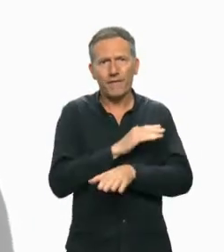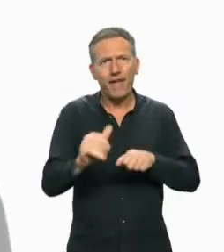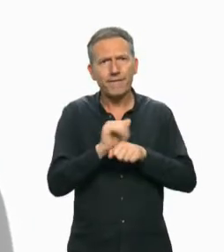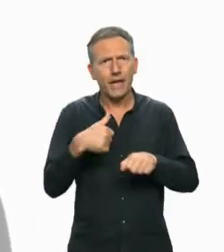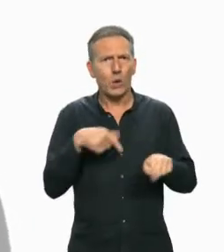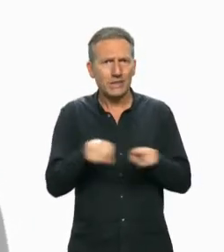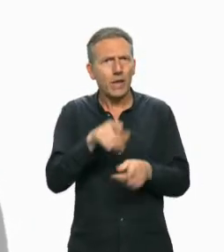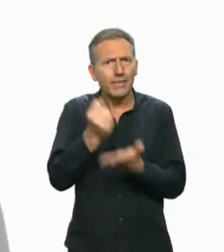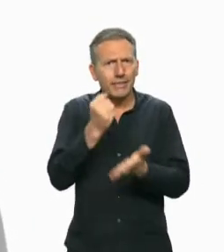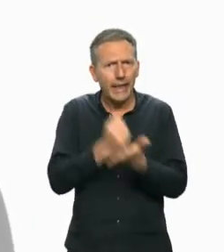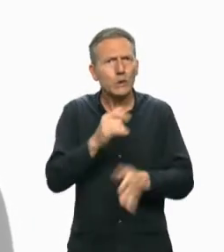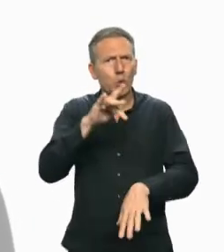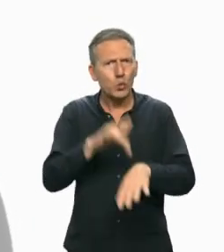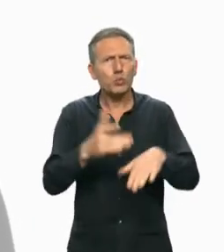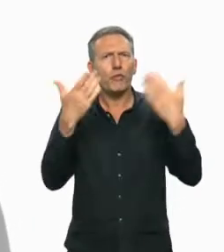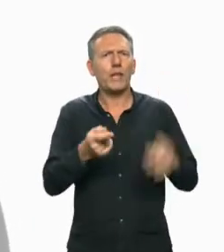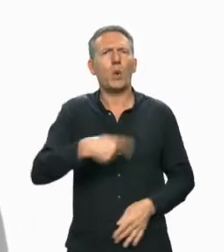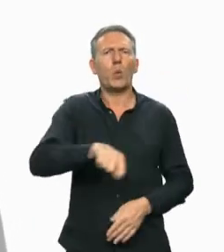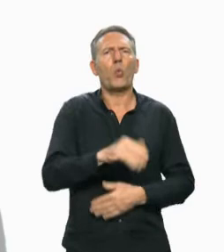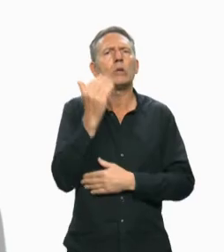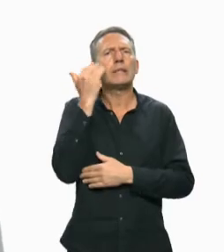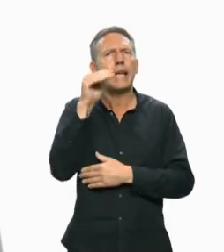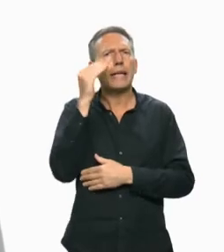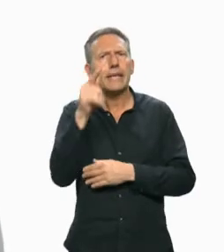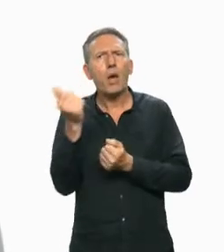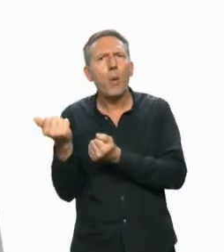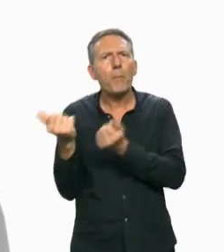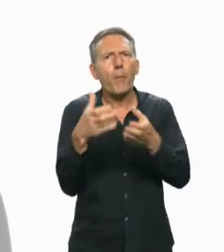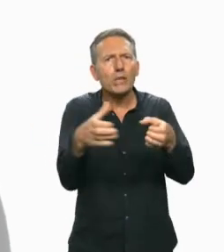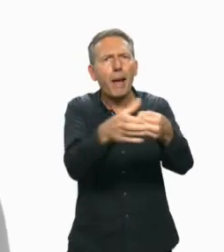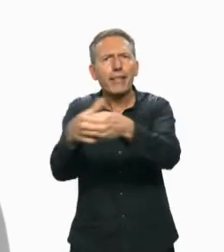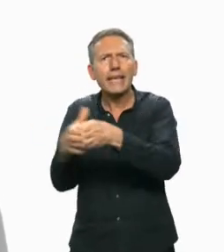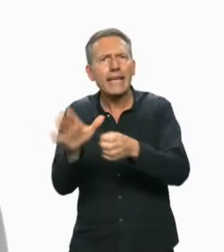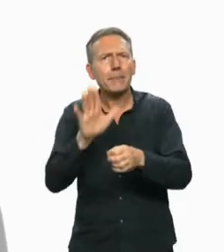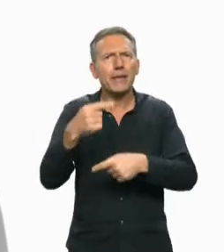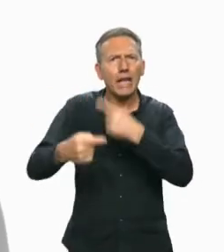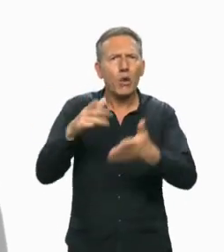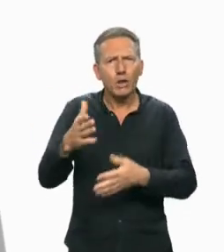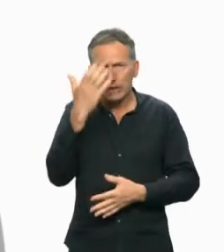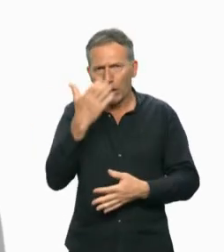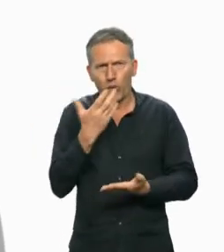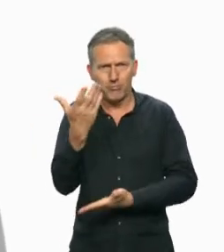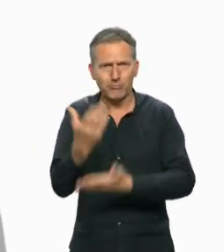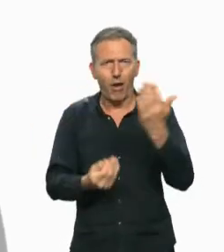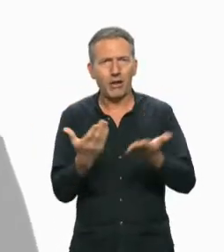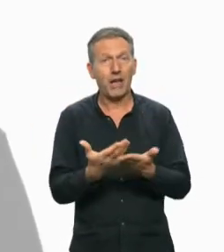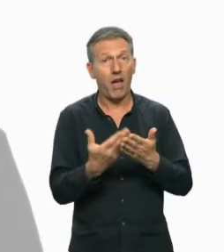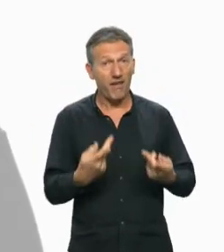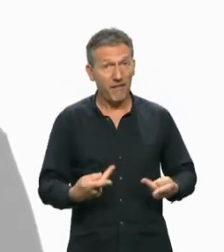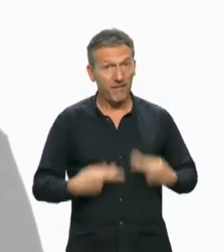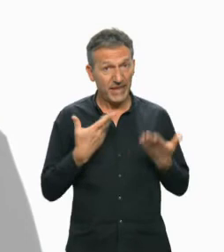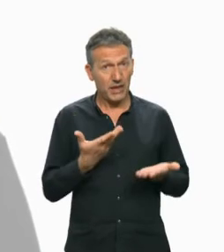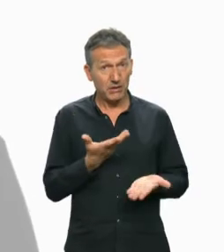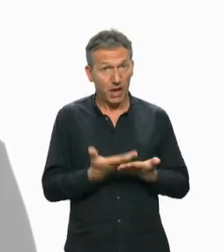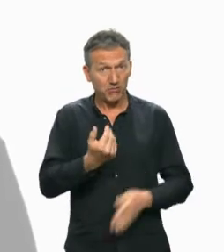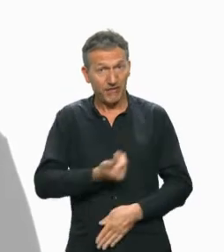nous la pratiquons, nous l'avons éprouvée. Nous savons de quoi nous parlons quand nous disons que les propositions des partis traditionnels ne sont pas sérieuses. C'est